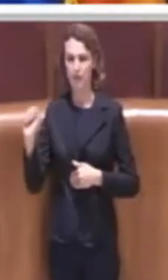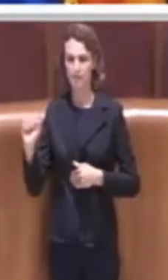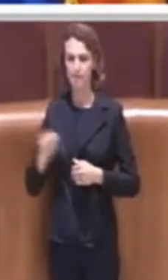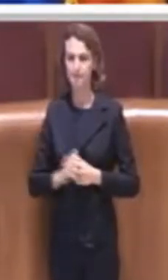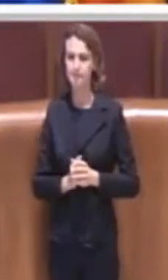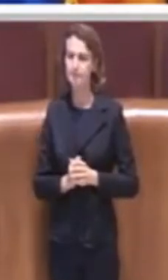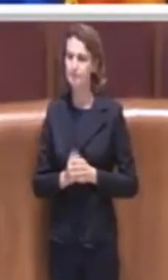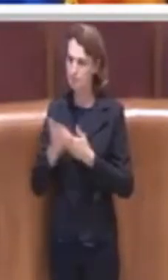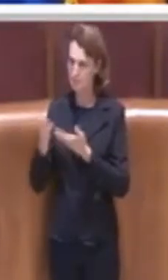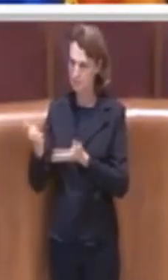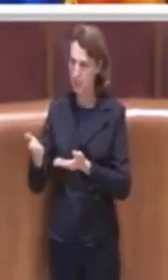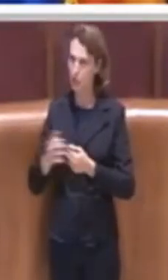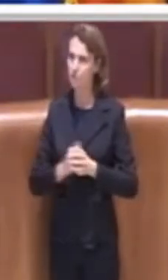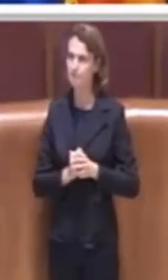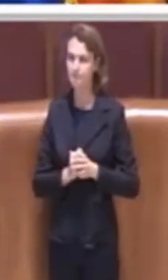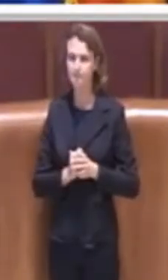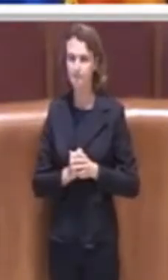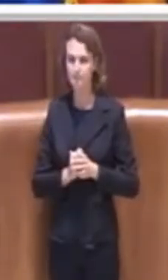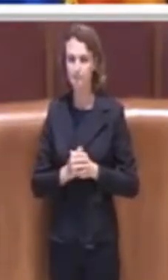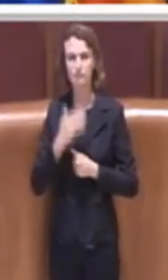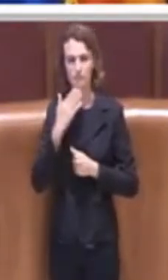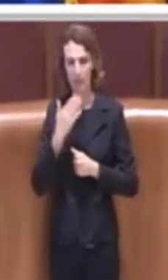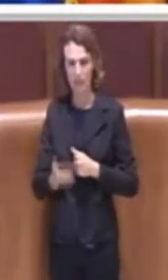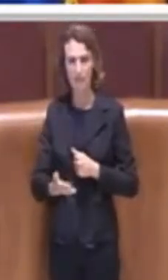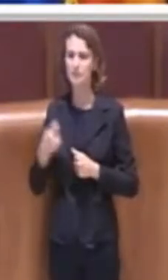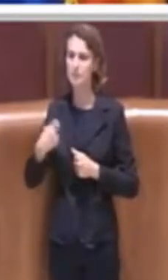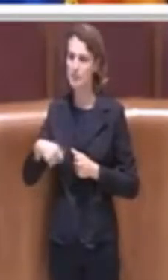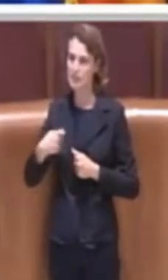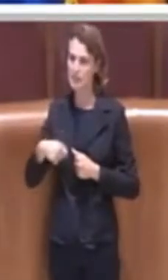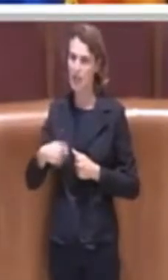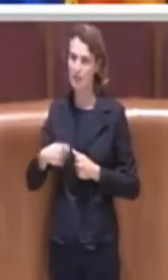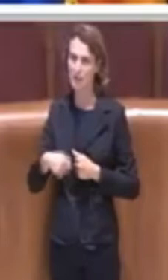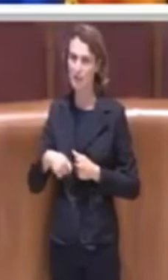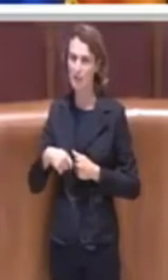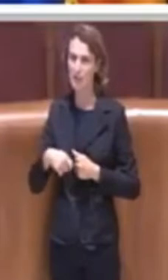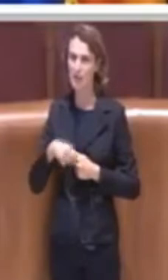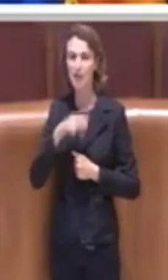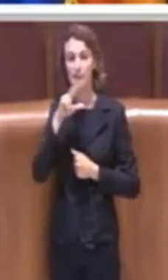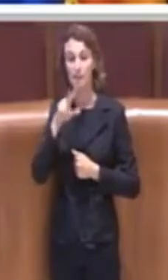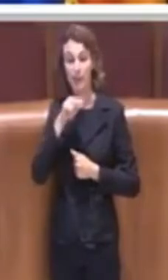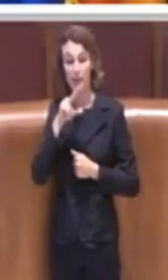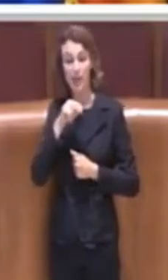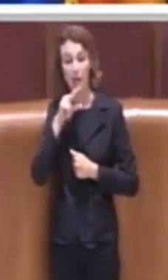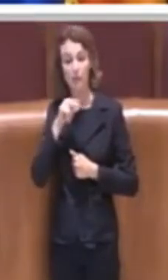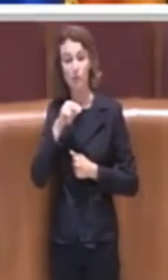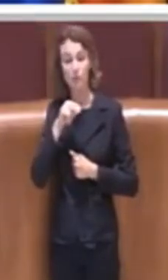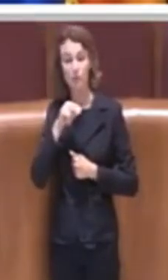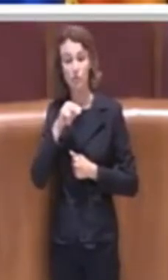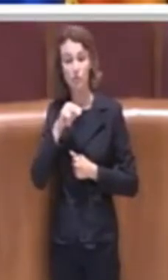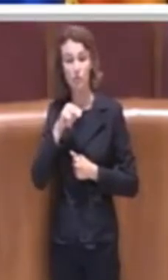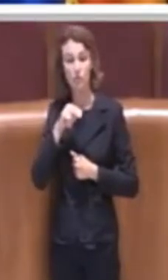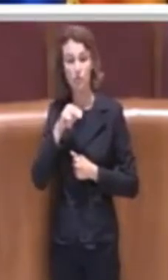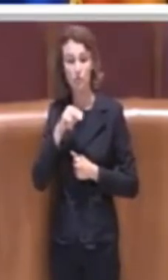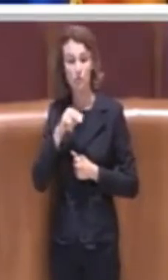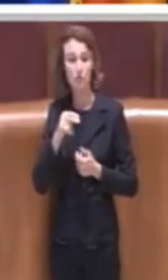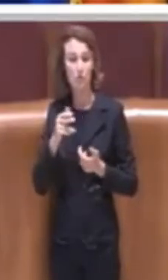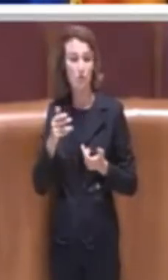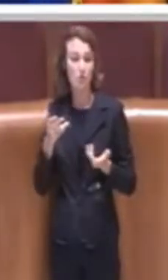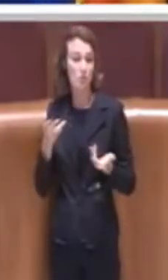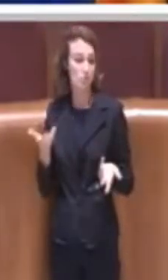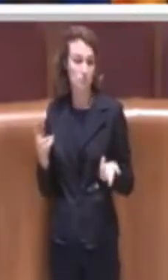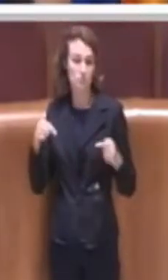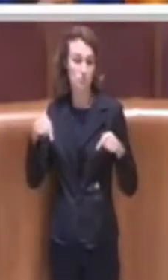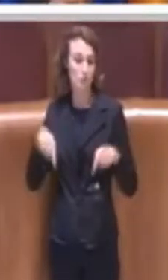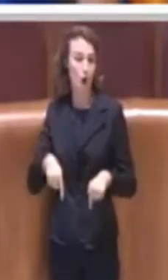Grazie Presidente. Parliamo di quella che oggi viene